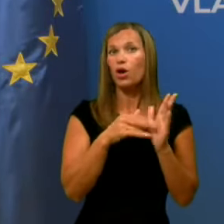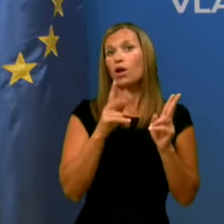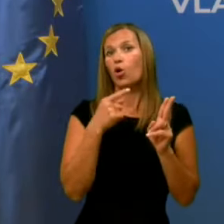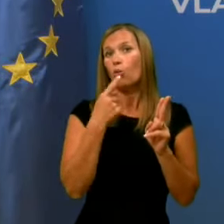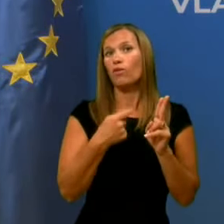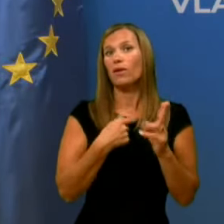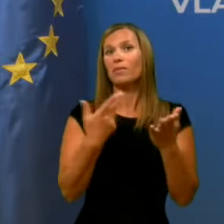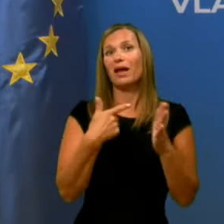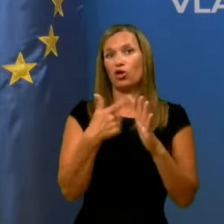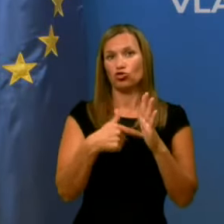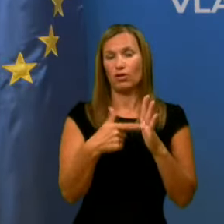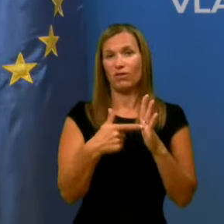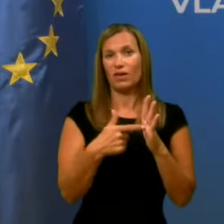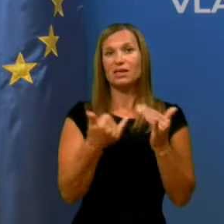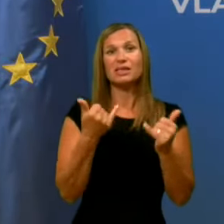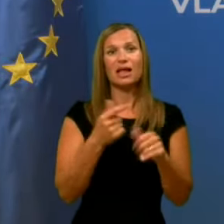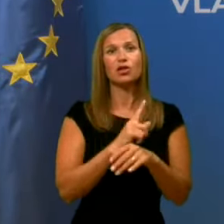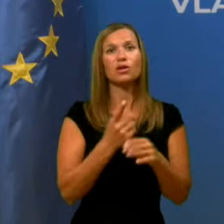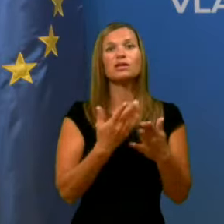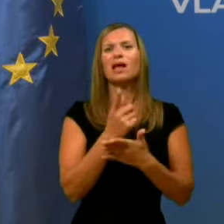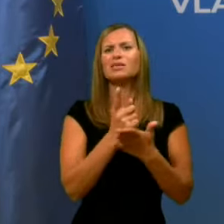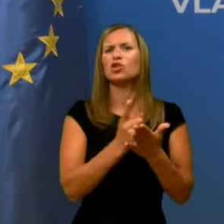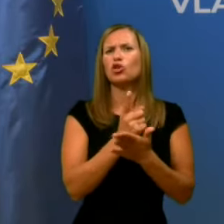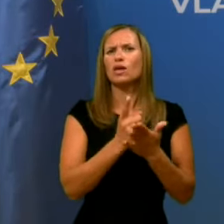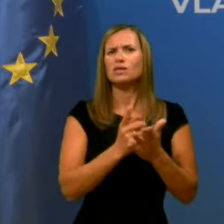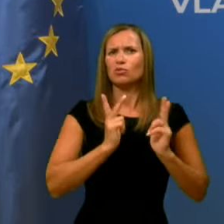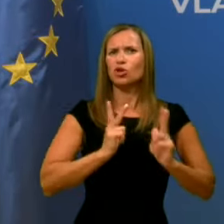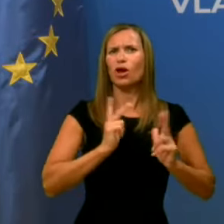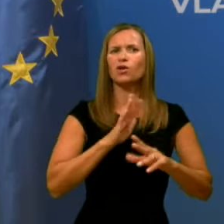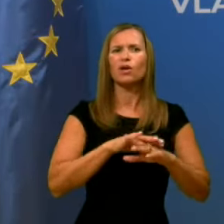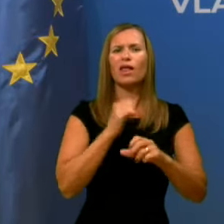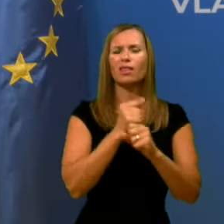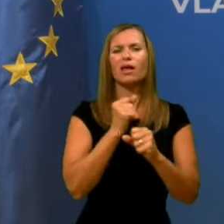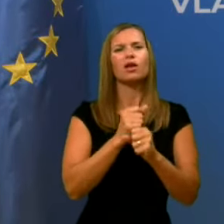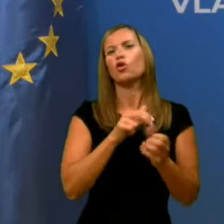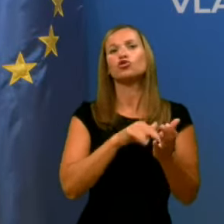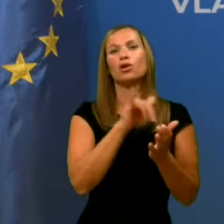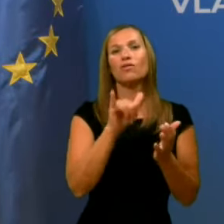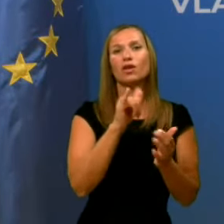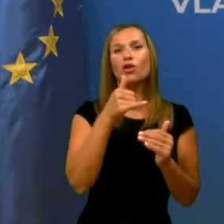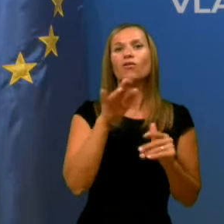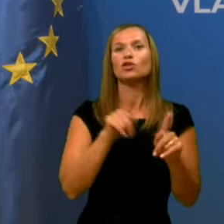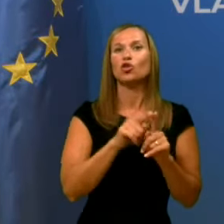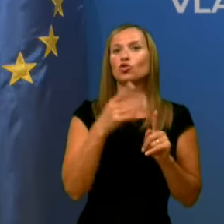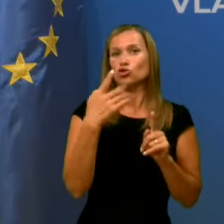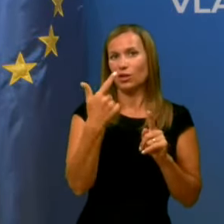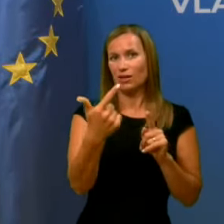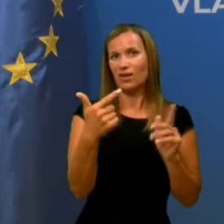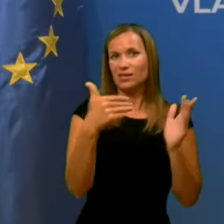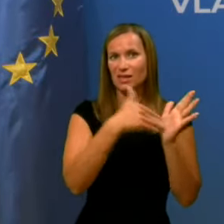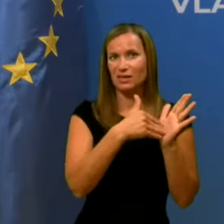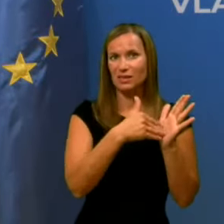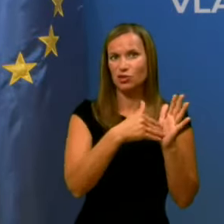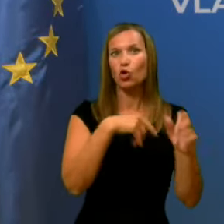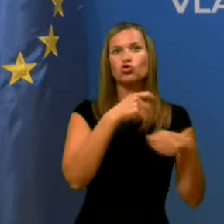številk, trenutno je na začastnem čakanju na delo še vedno več kot 24 tisoč delovcev, kar